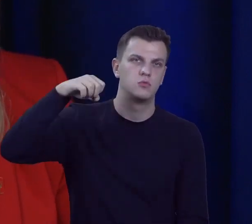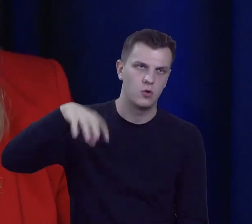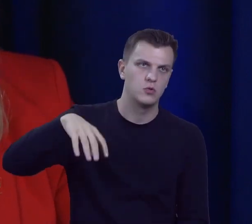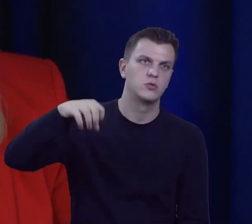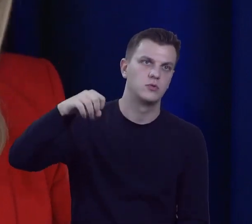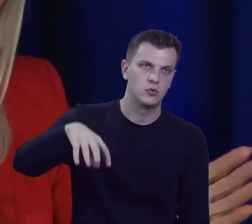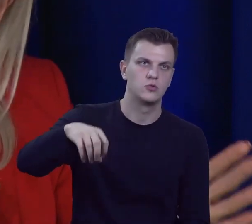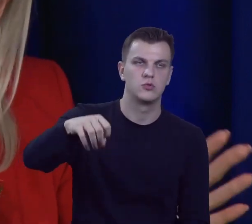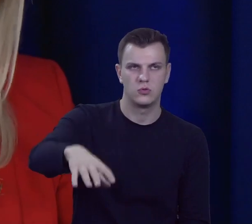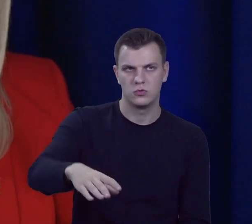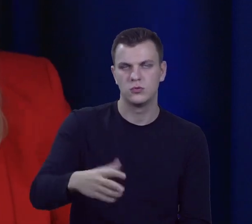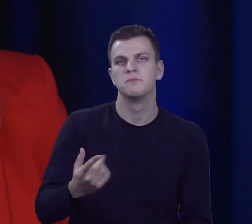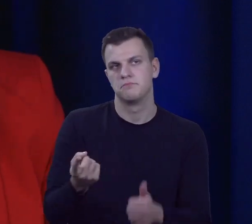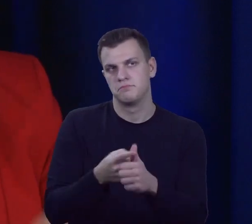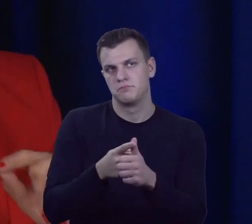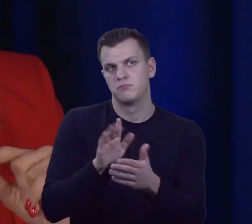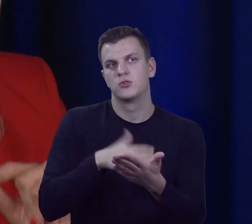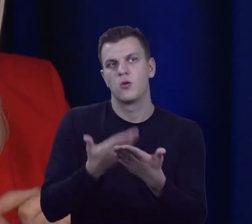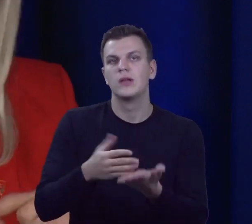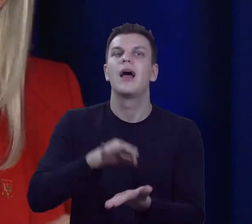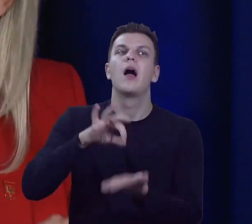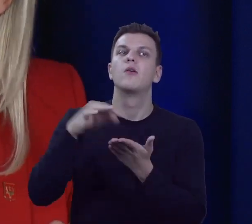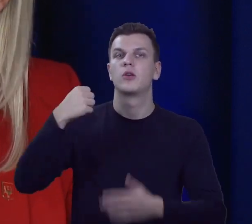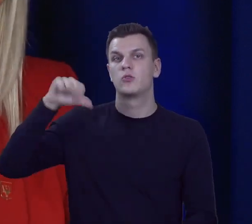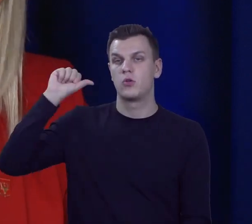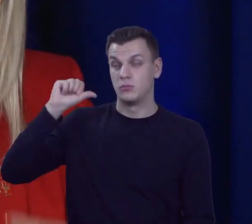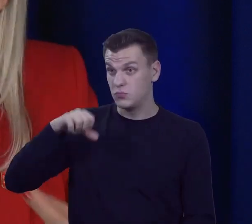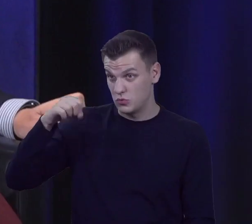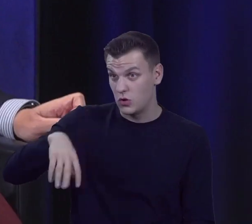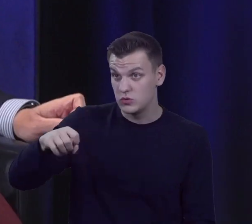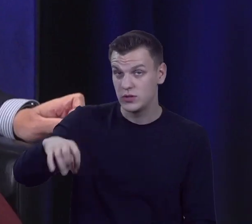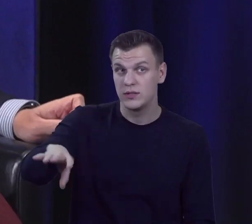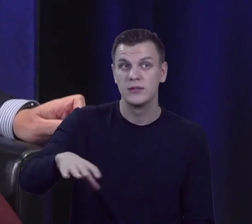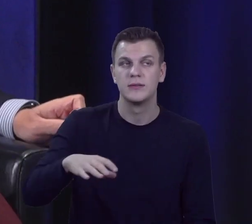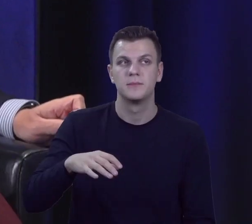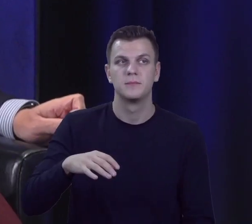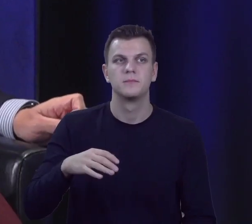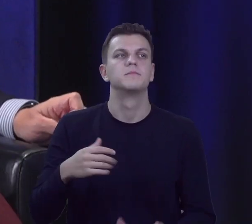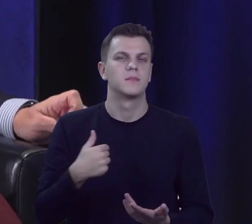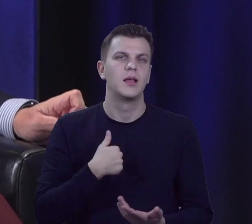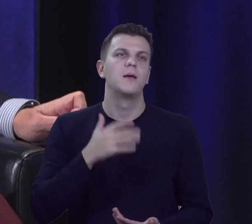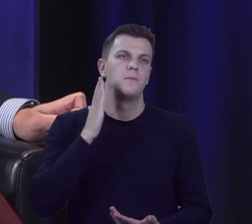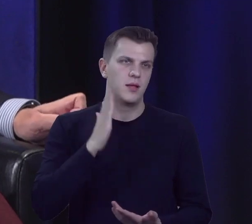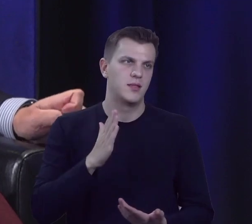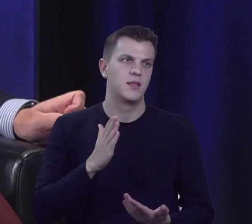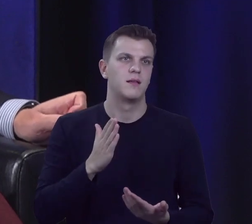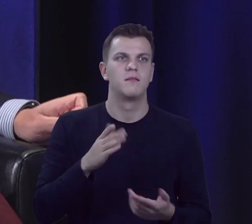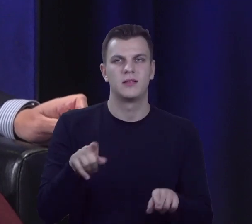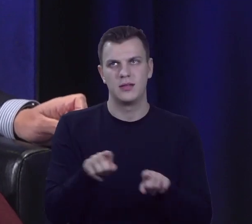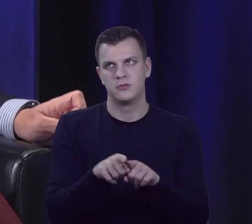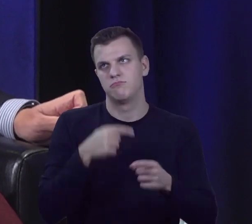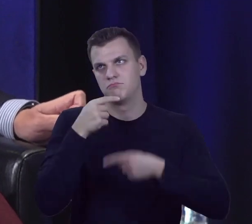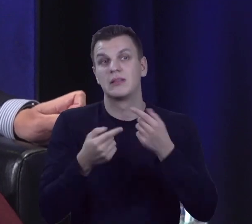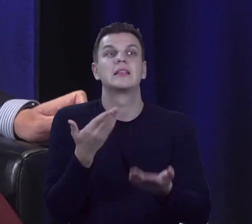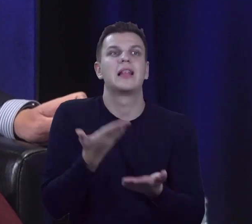To jest jeden przykład. No, akurat w ubiegłym roku coraz gorzej, dlatego będę stawiać też jakieś pytania, dlaczego, tak? Bo ja nie